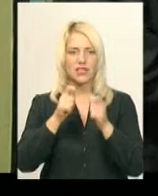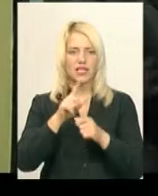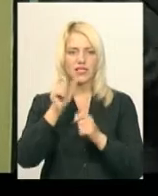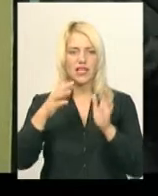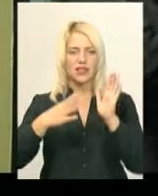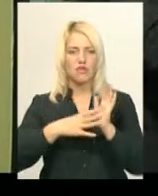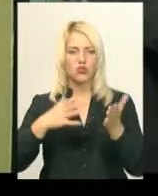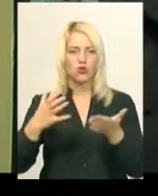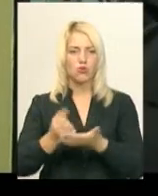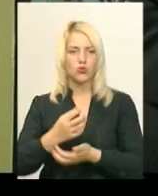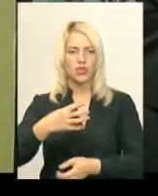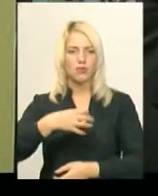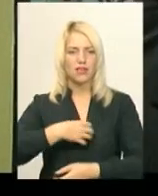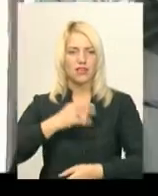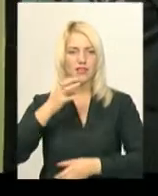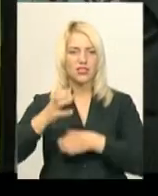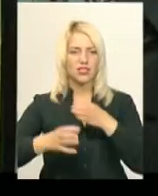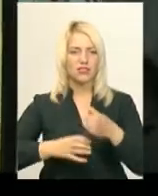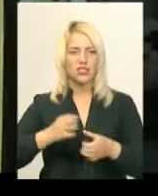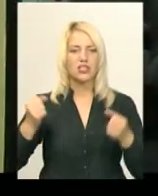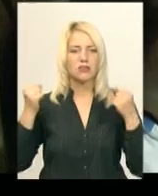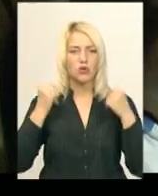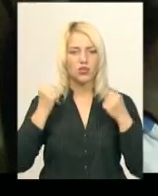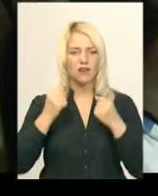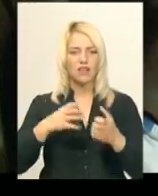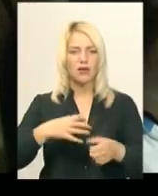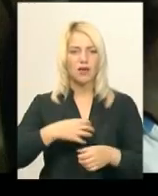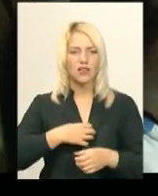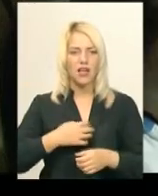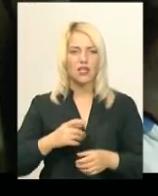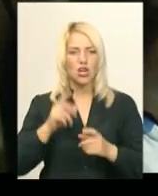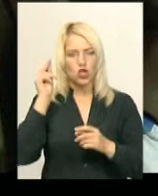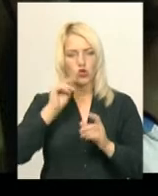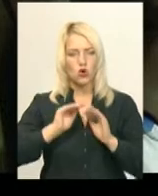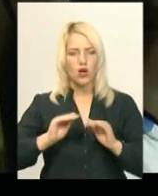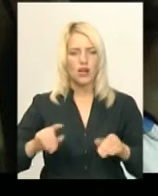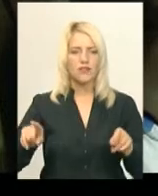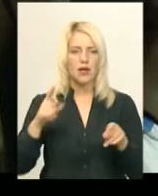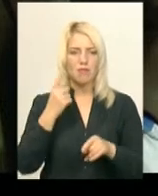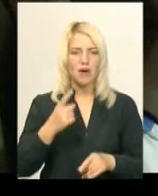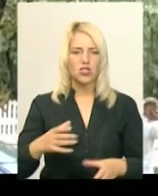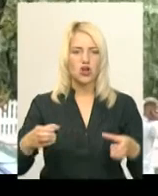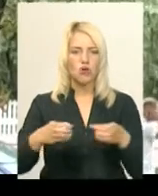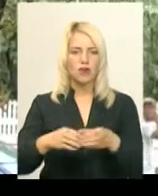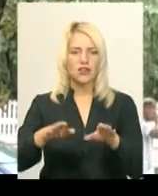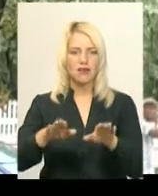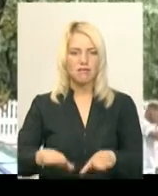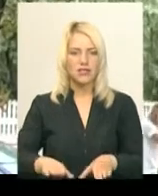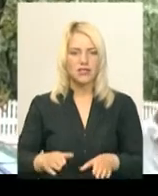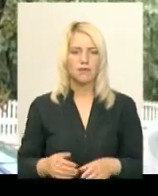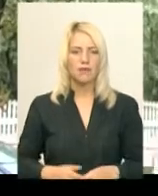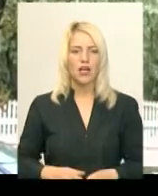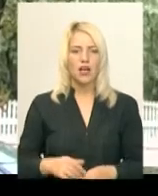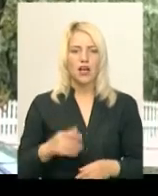здобутих медалей на всесвітніх спортивних змаганнях школярів та за перше командне місце збірної України, в складі якої виступали. Гімназіада